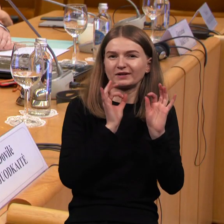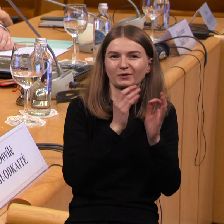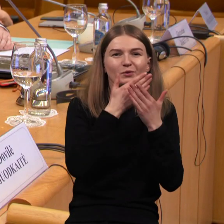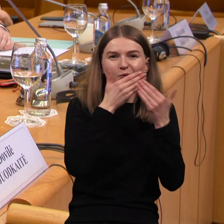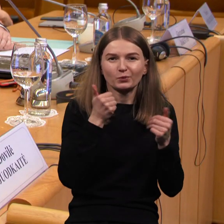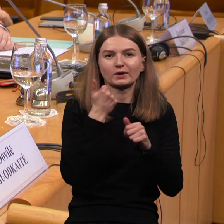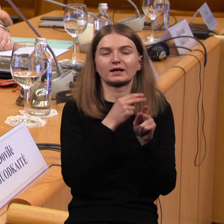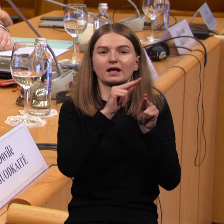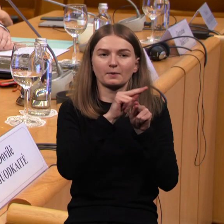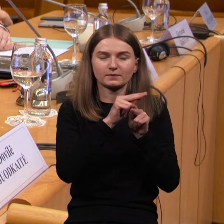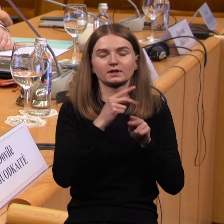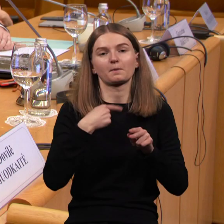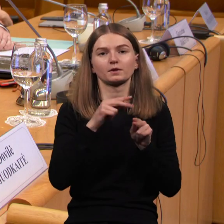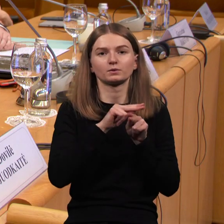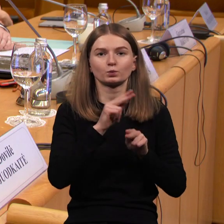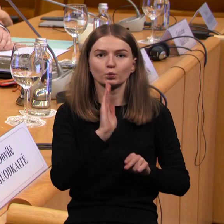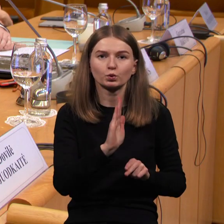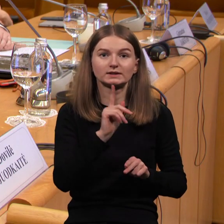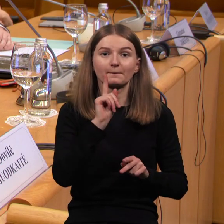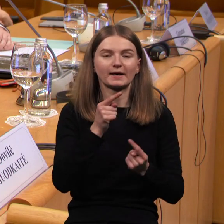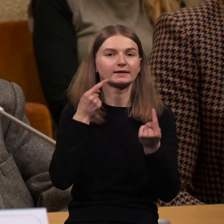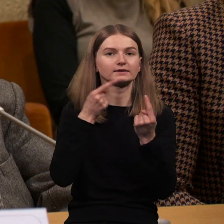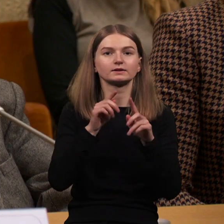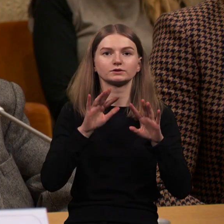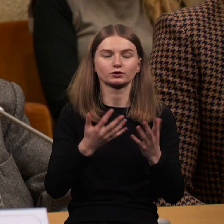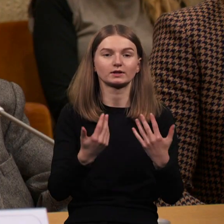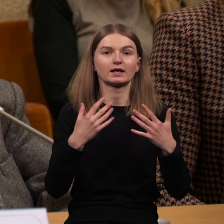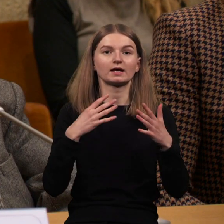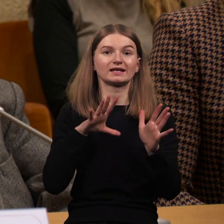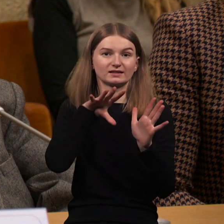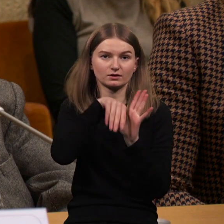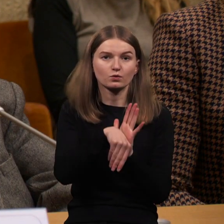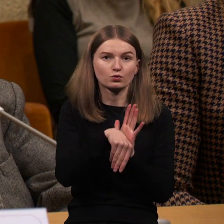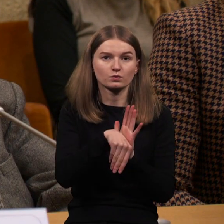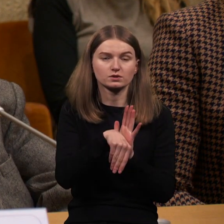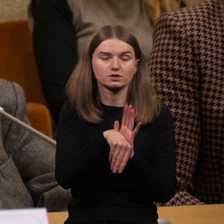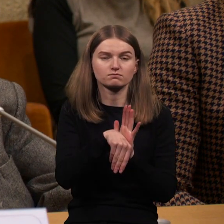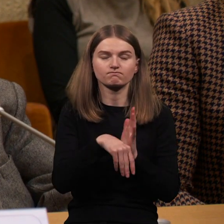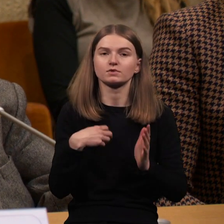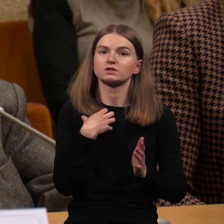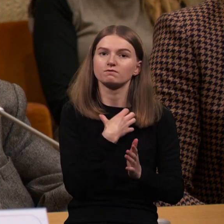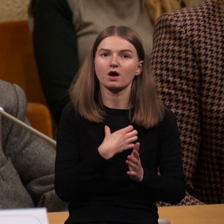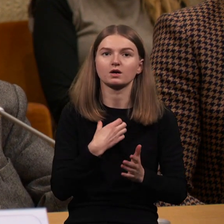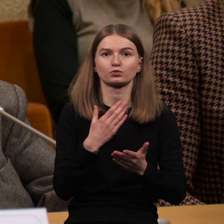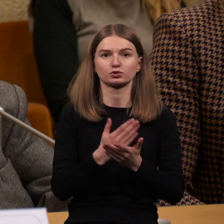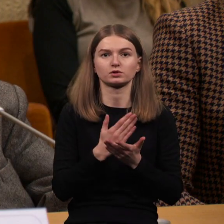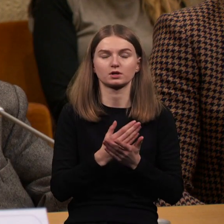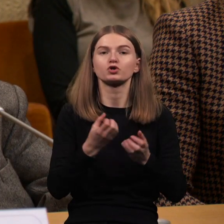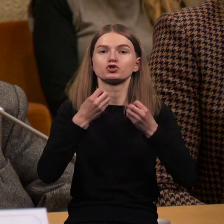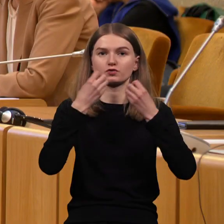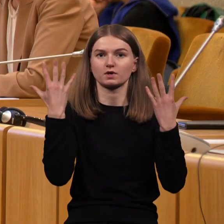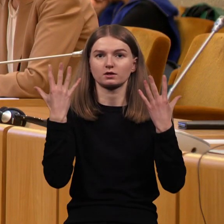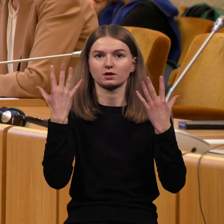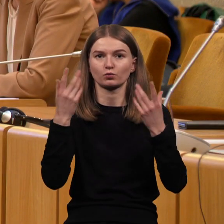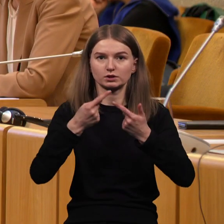Bet pats principas yra tai, kad įtraukumas yra labai svarbus apskritai švietimo elementas. Ir